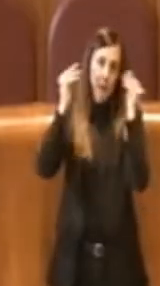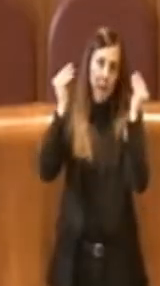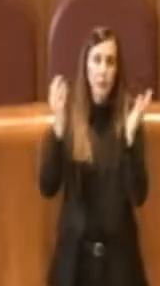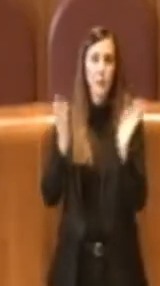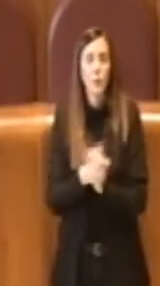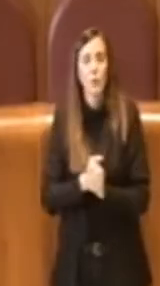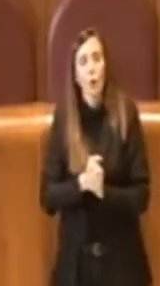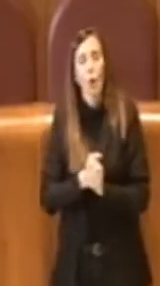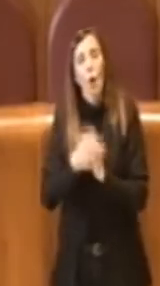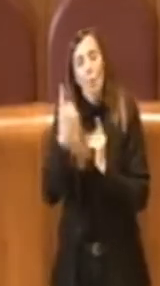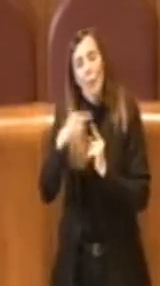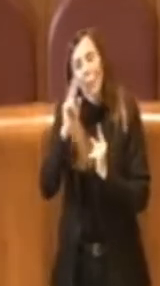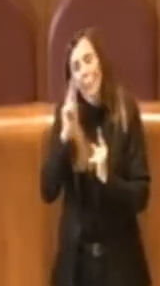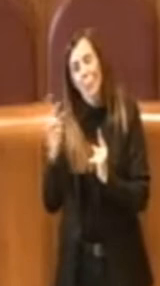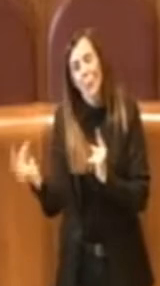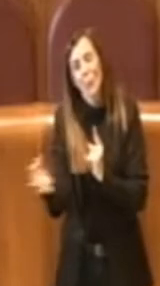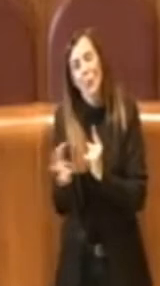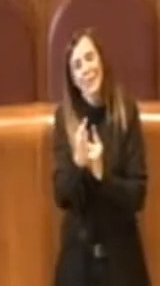di vista ambientale.